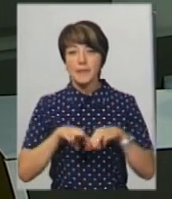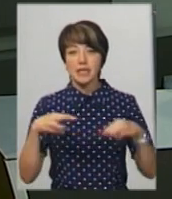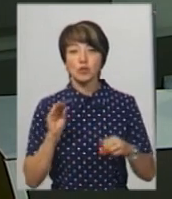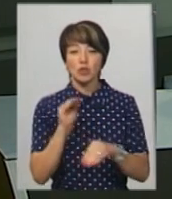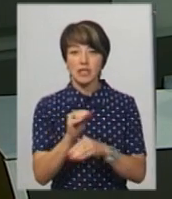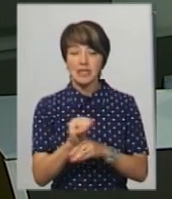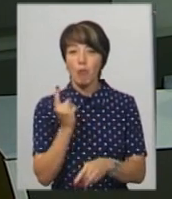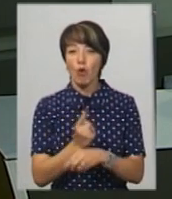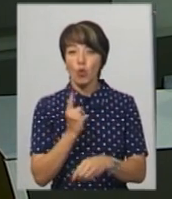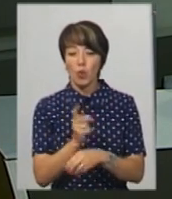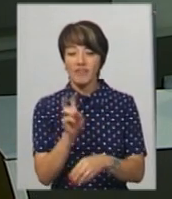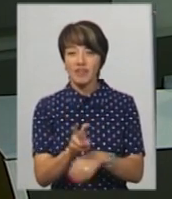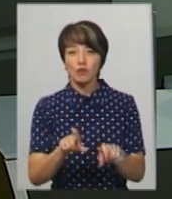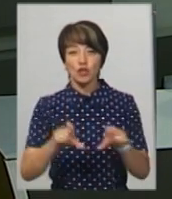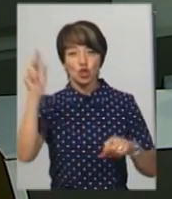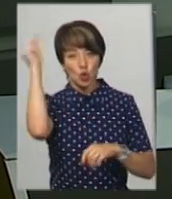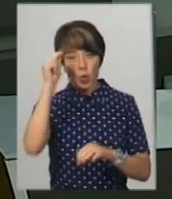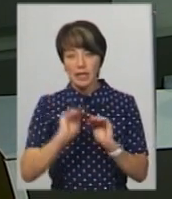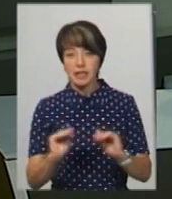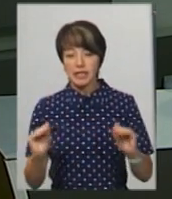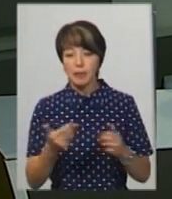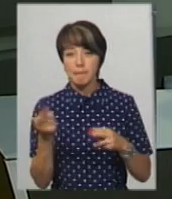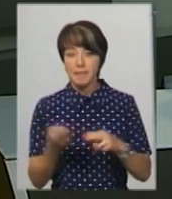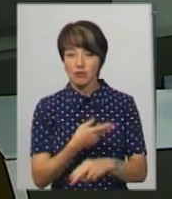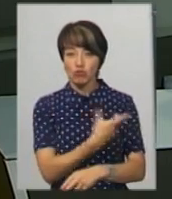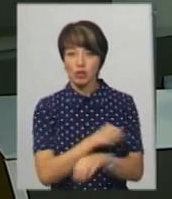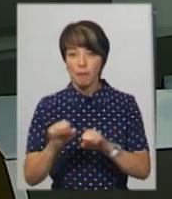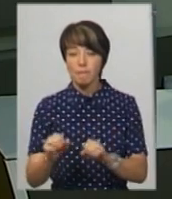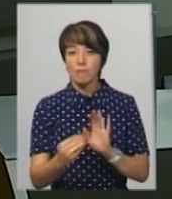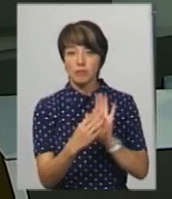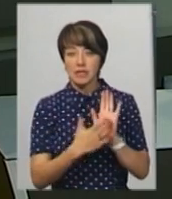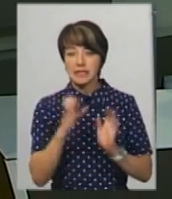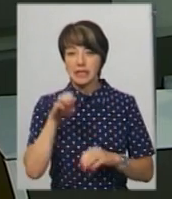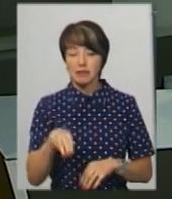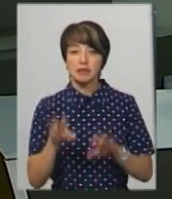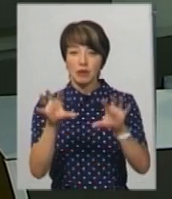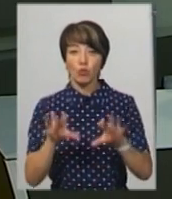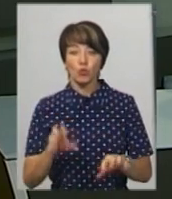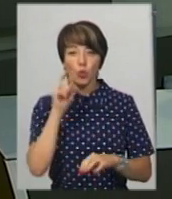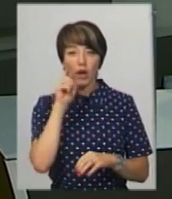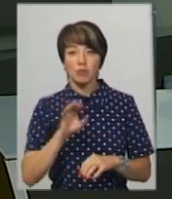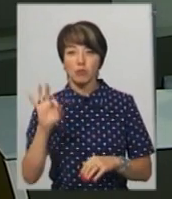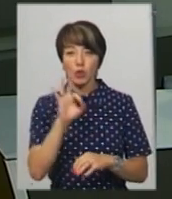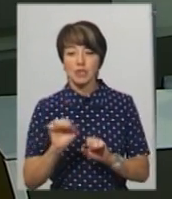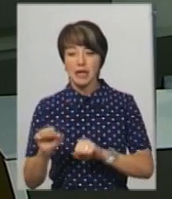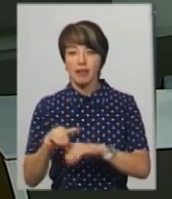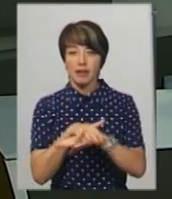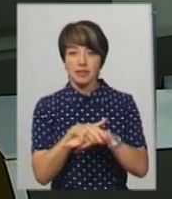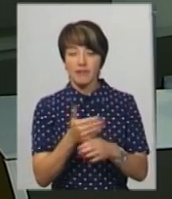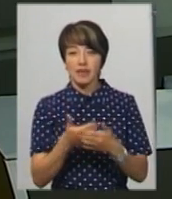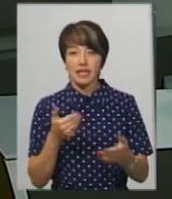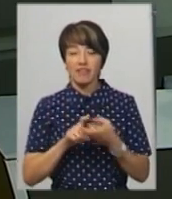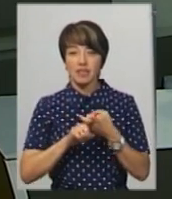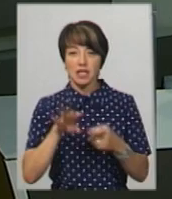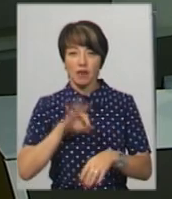додає, заборона відвідувати школу дітям без щеплень прописана в статті 15 закону України про захист населення від